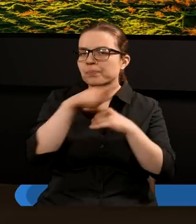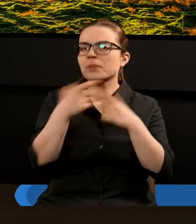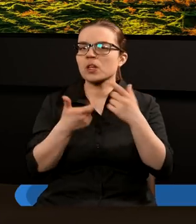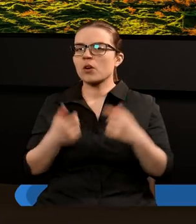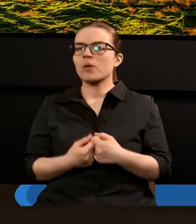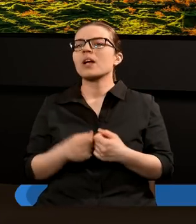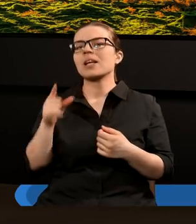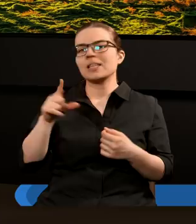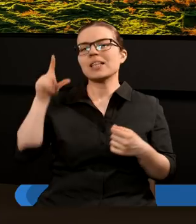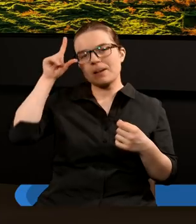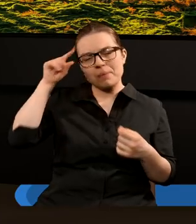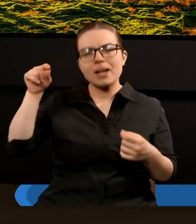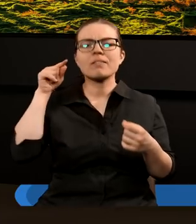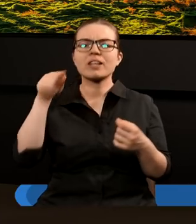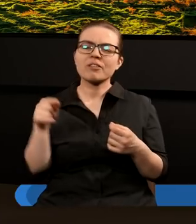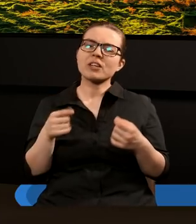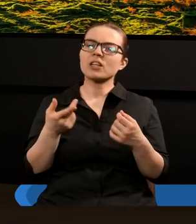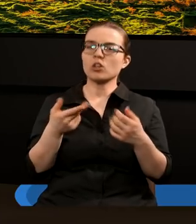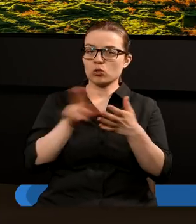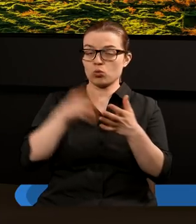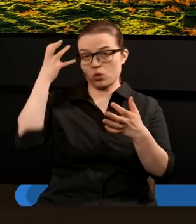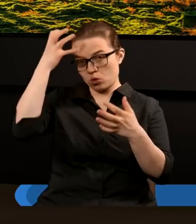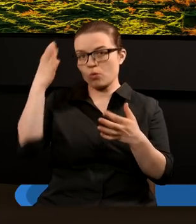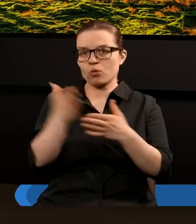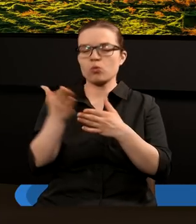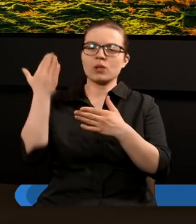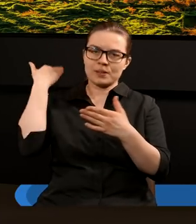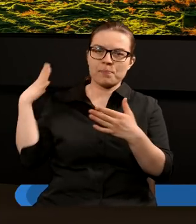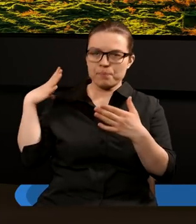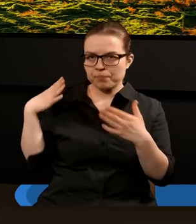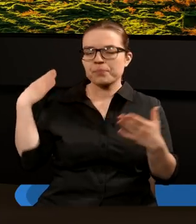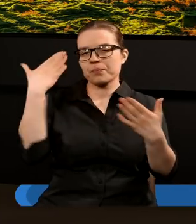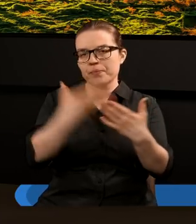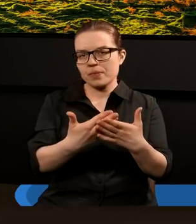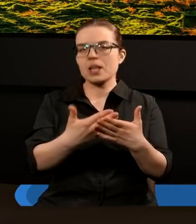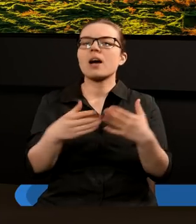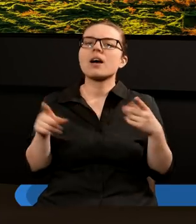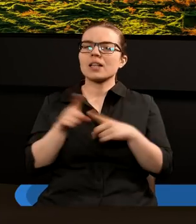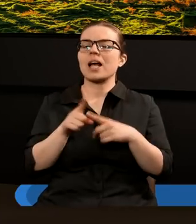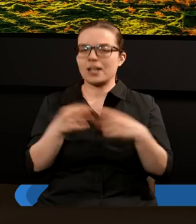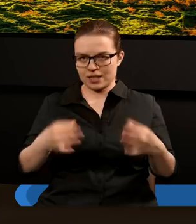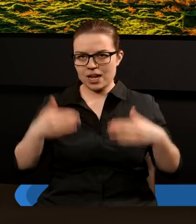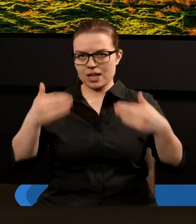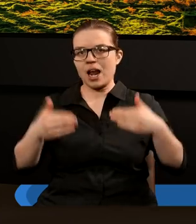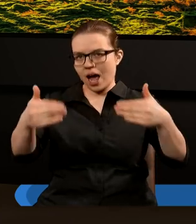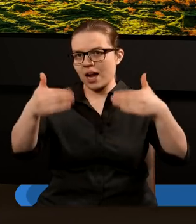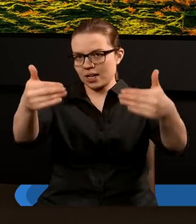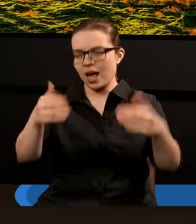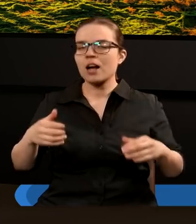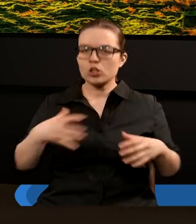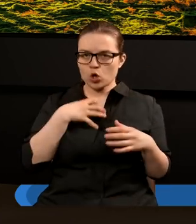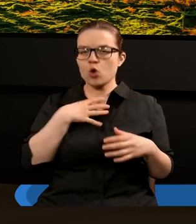już z perspektywy swoich czasów na te królestwa, które już kiedyś istniały, a których dziedzictwo cały czas było